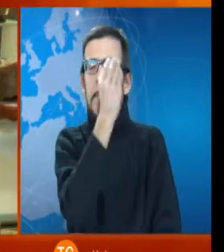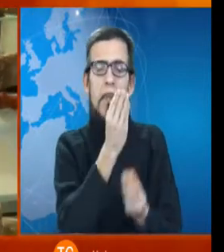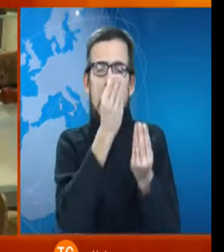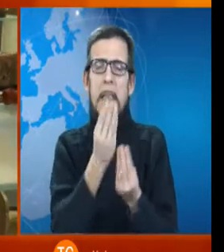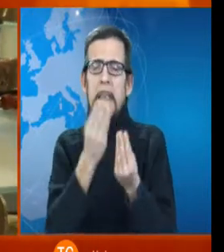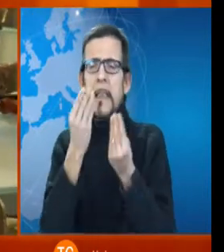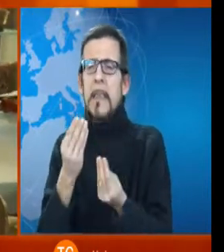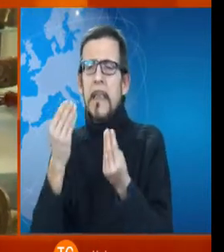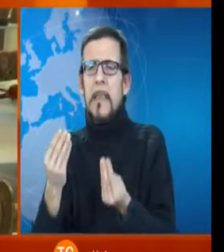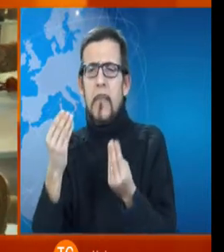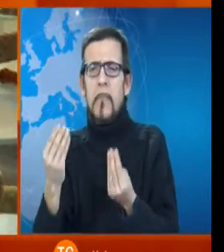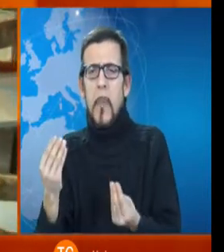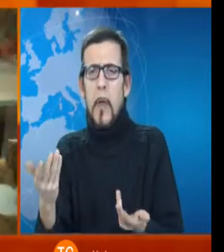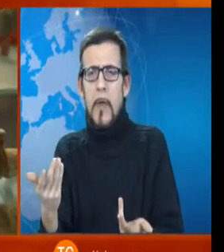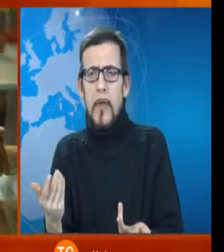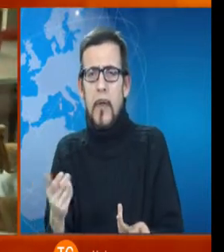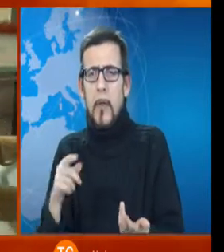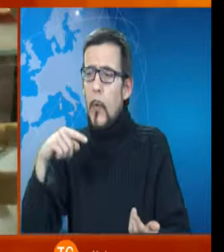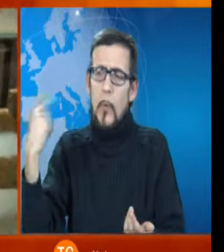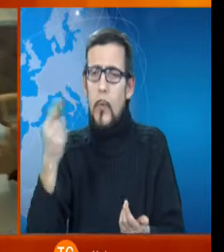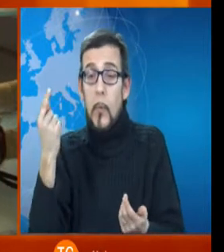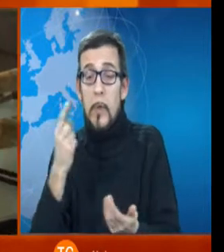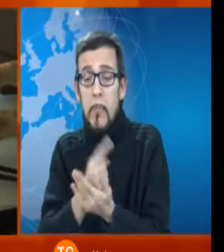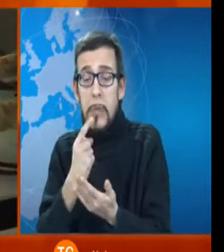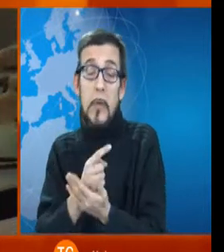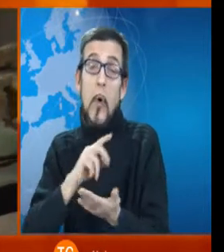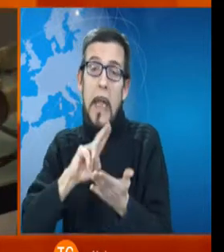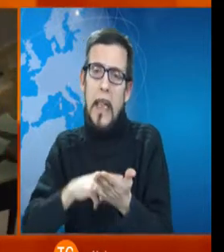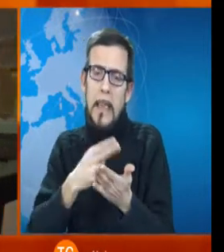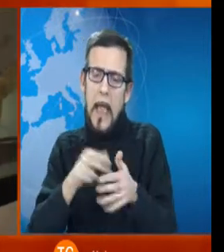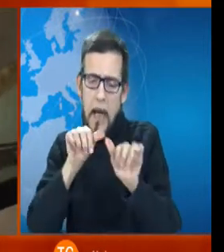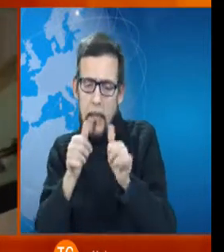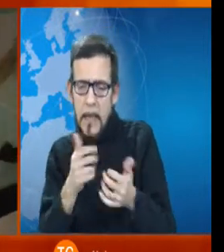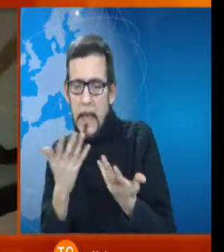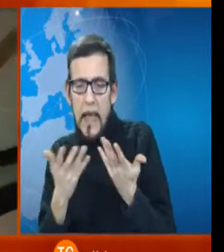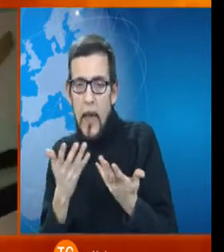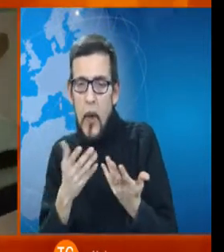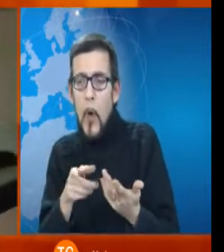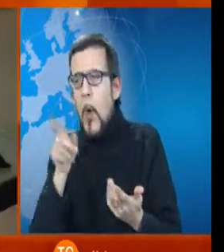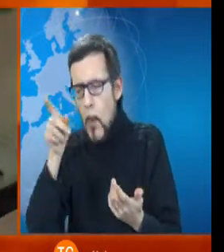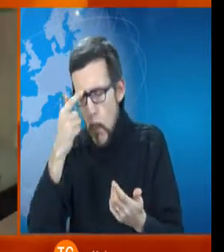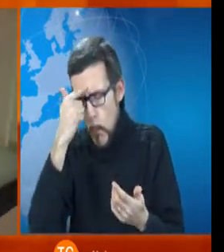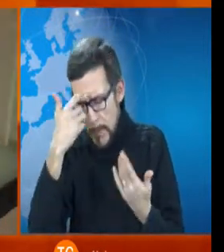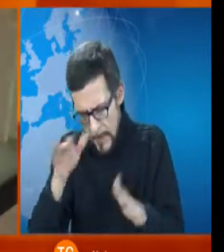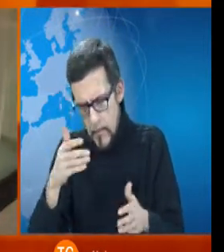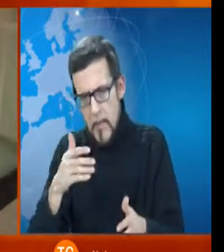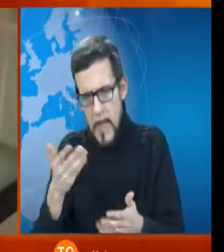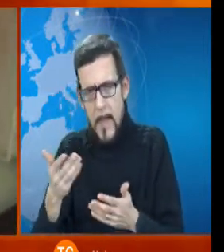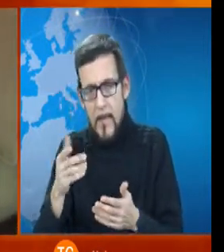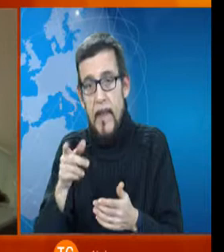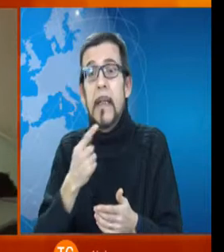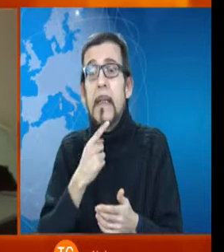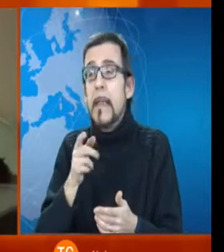dei simboli alchemici che vanno tutti interpretati Stefano Cardu naturalmente sapeva che cosa stava acquistando perché l'uomo